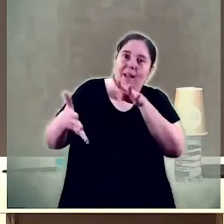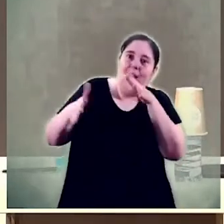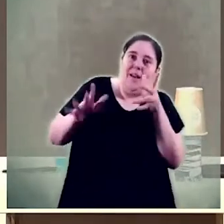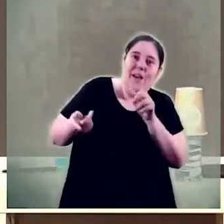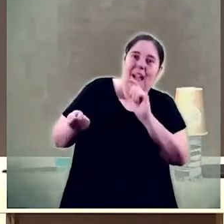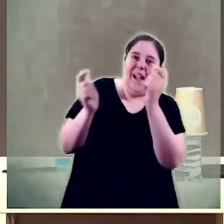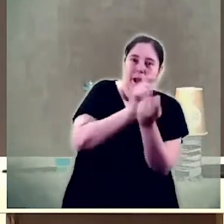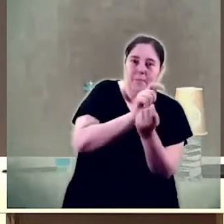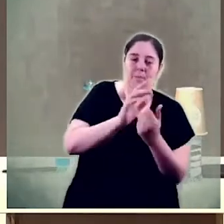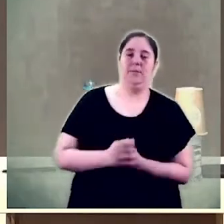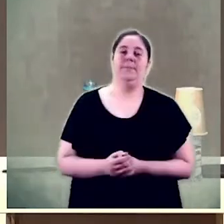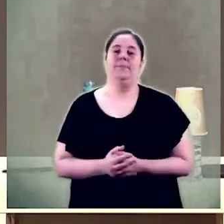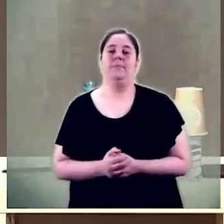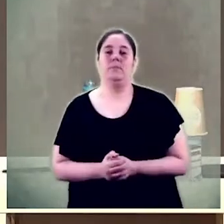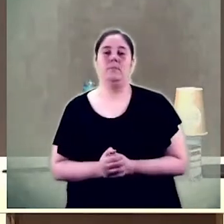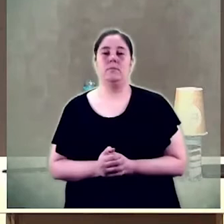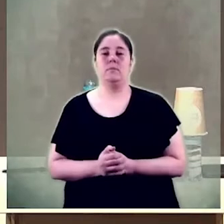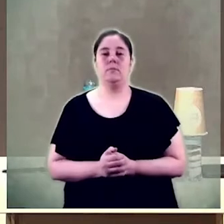que els